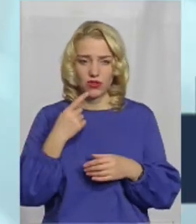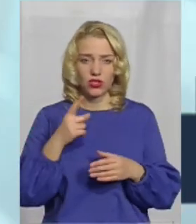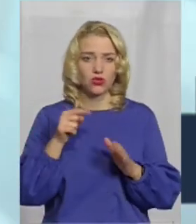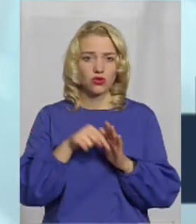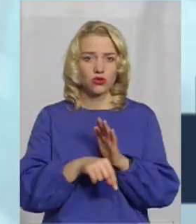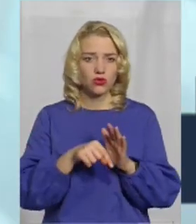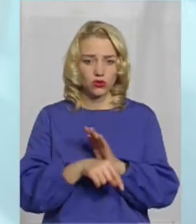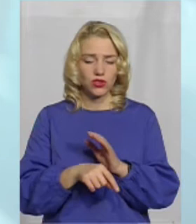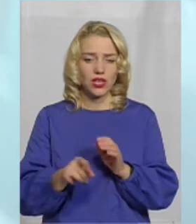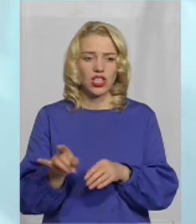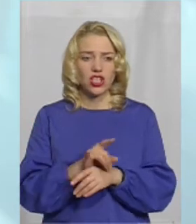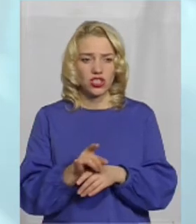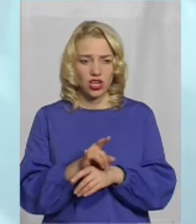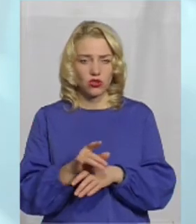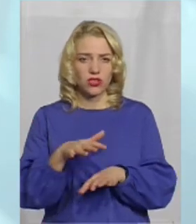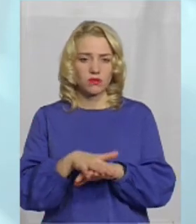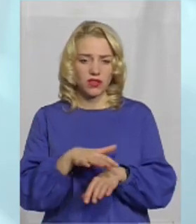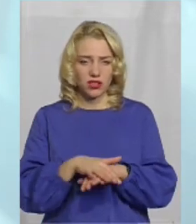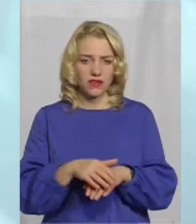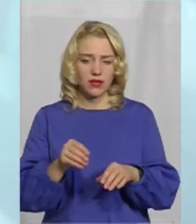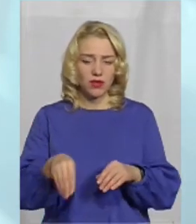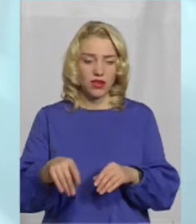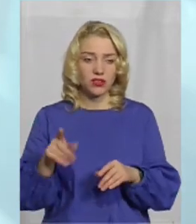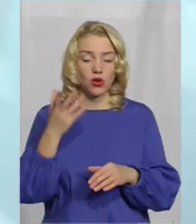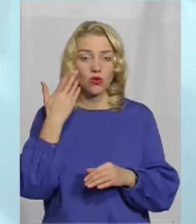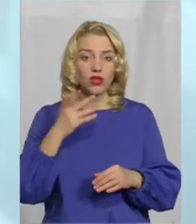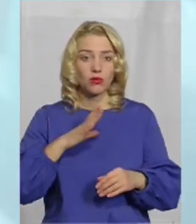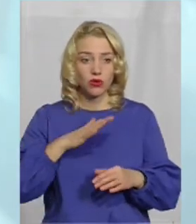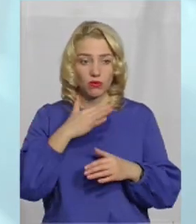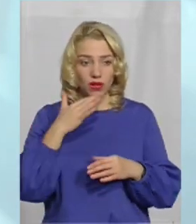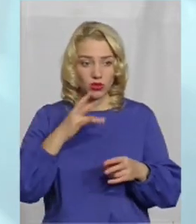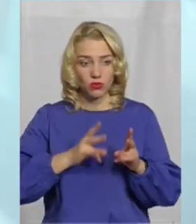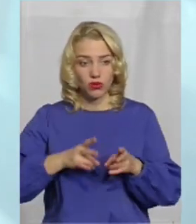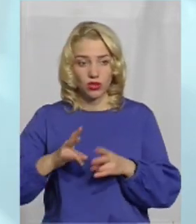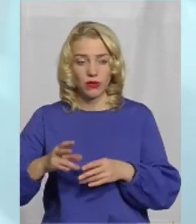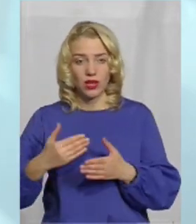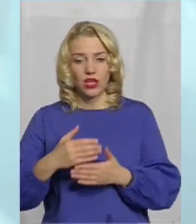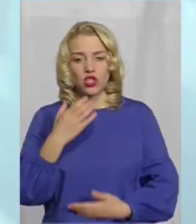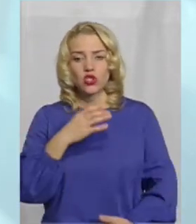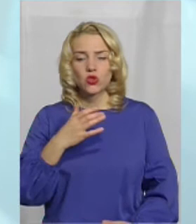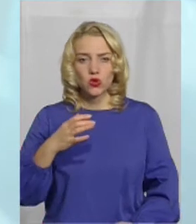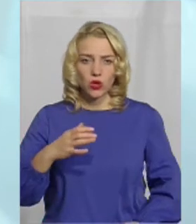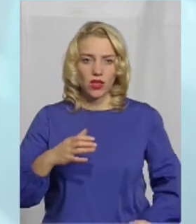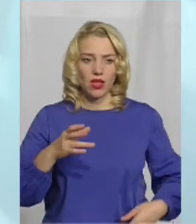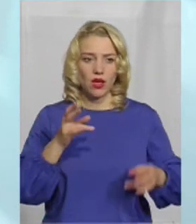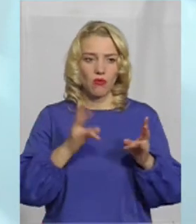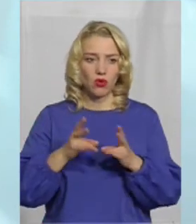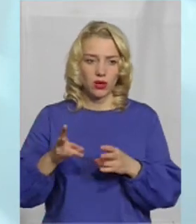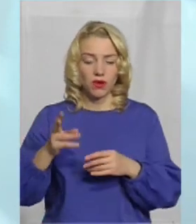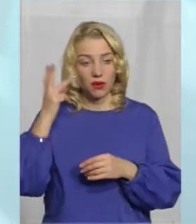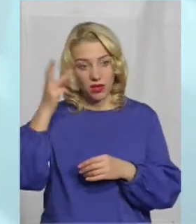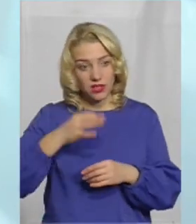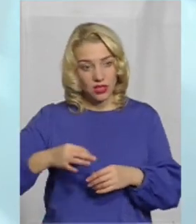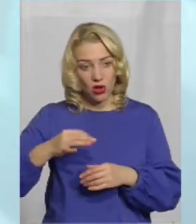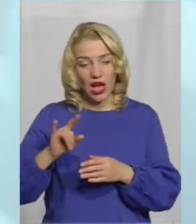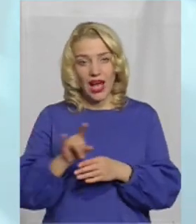стосується шахрайств з банківськими картками, коли було дуже багато потерпілих, там буквально сотні потерпілих Смельницької області, а